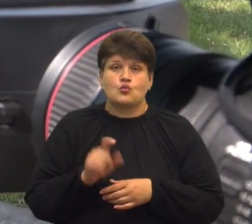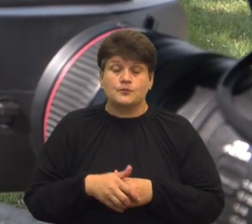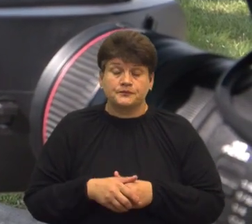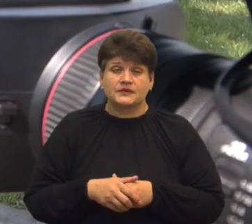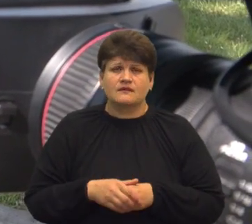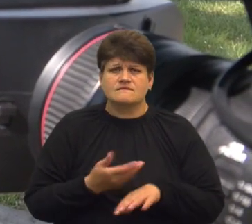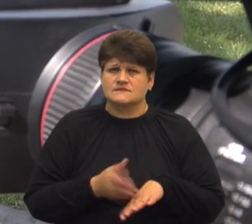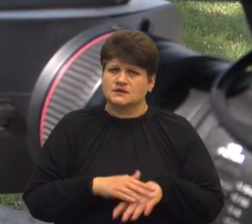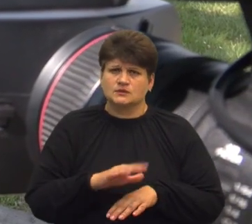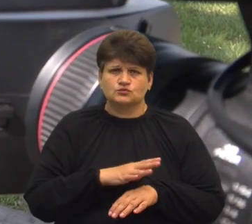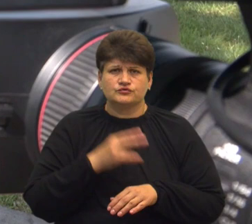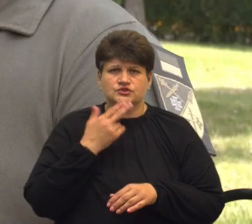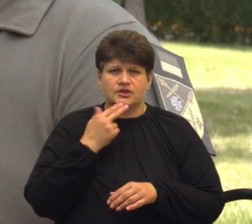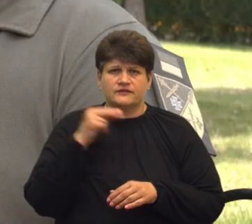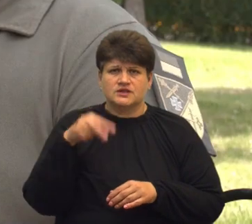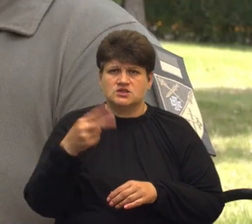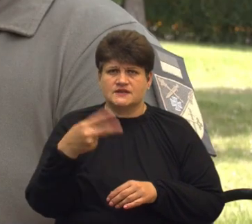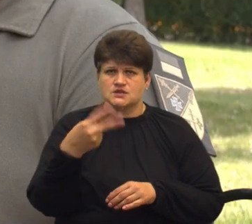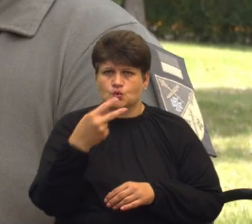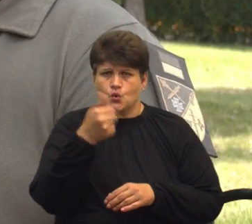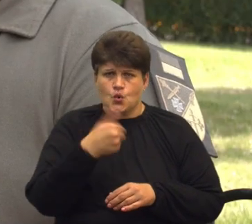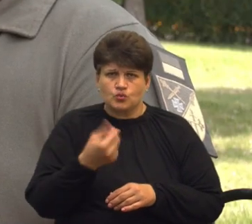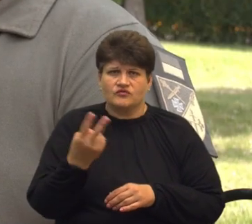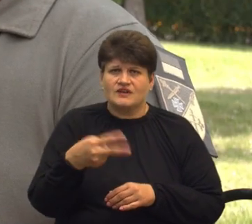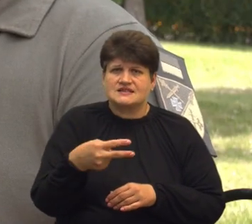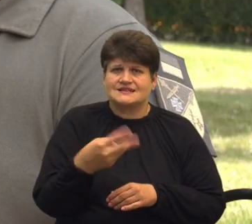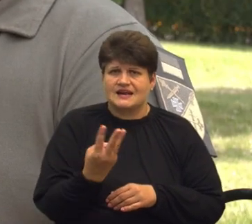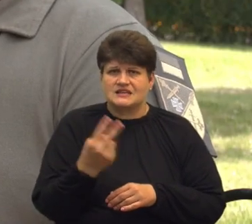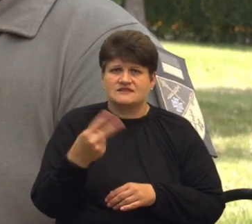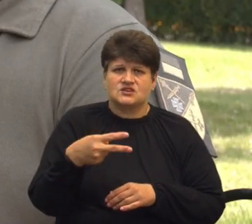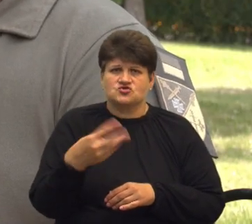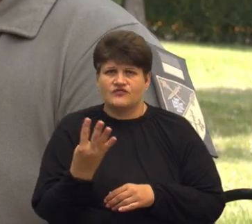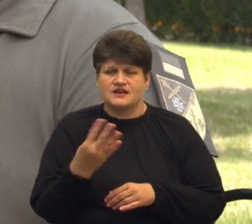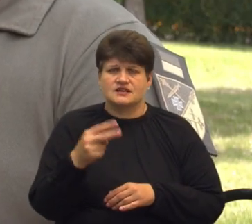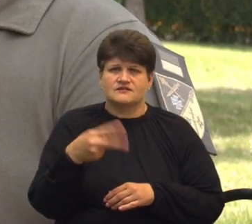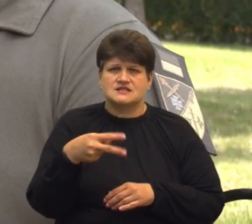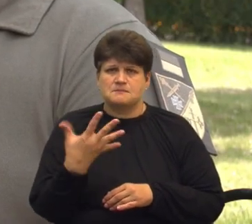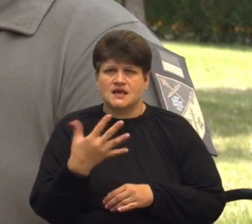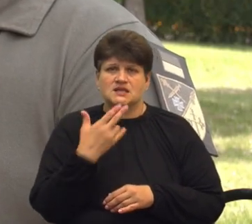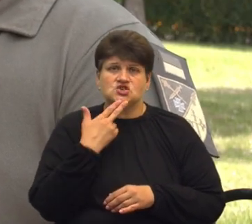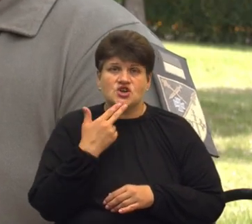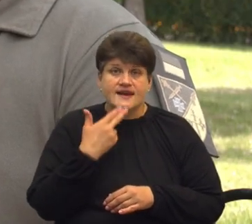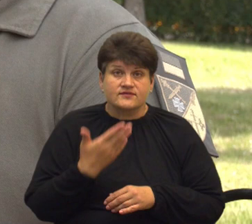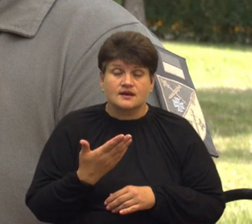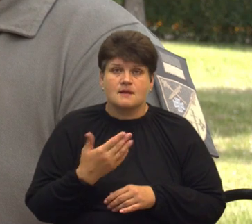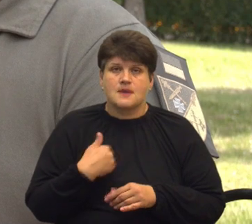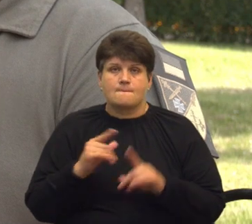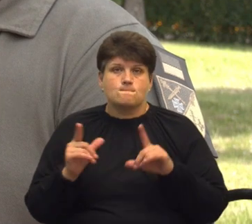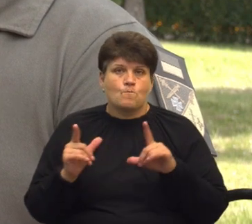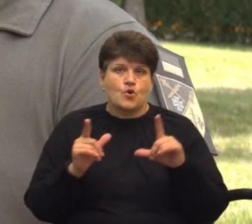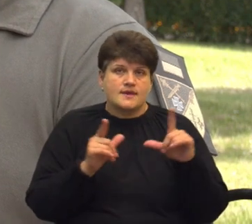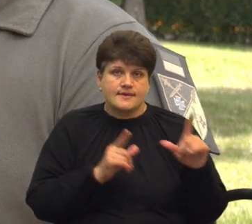червень 2022 року. 23, 24 і 25 червня ми поїхали